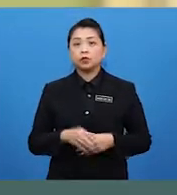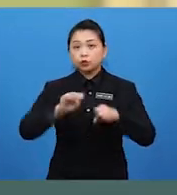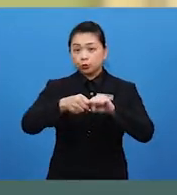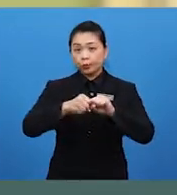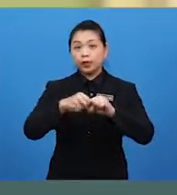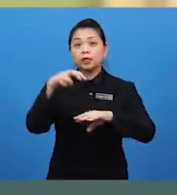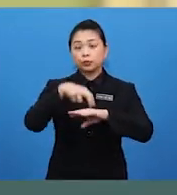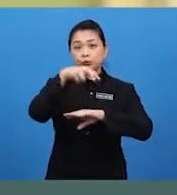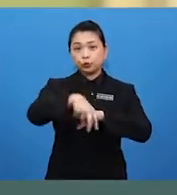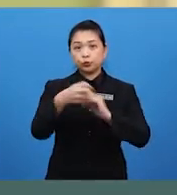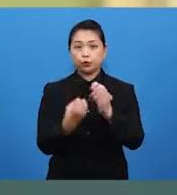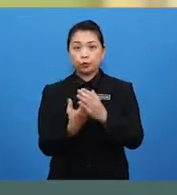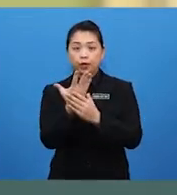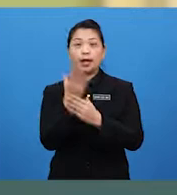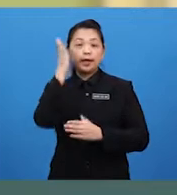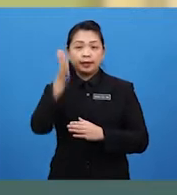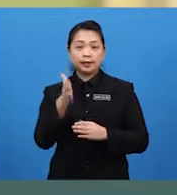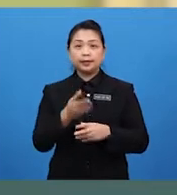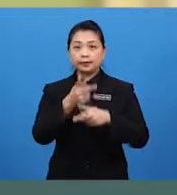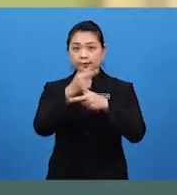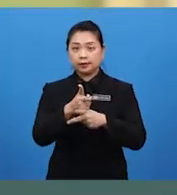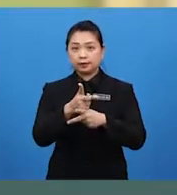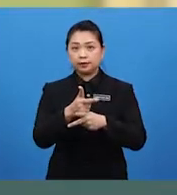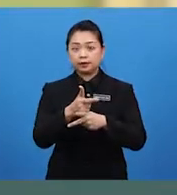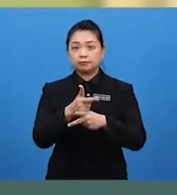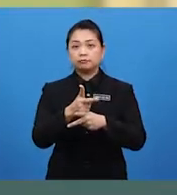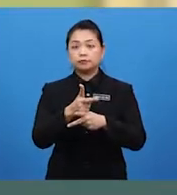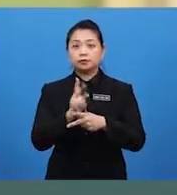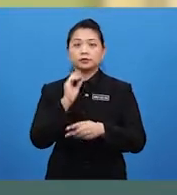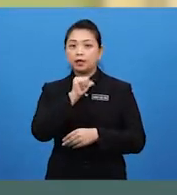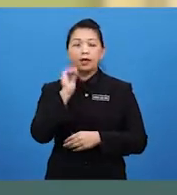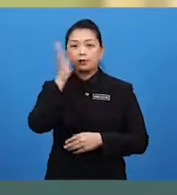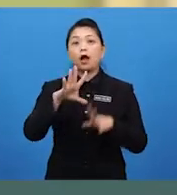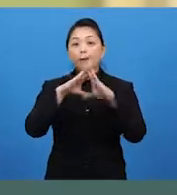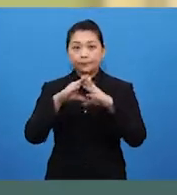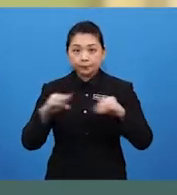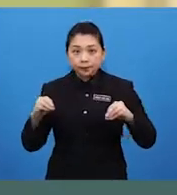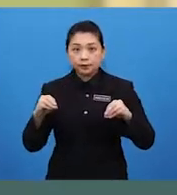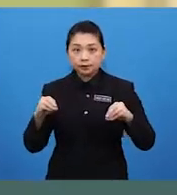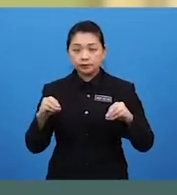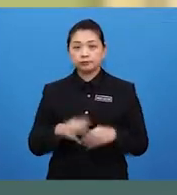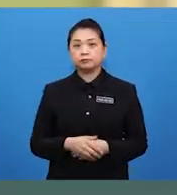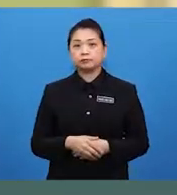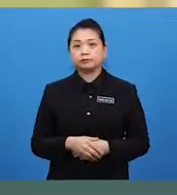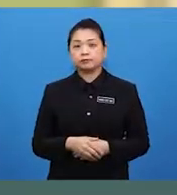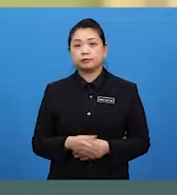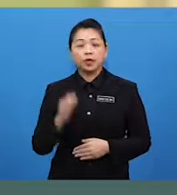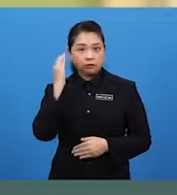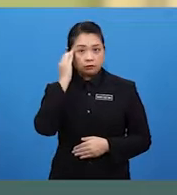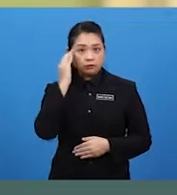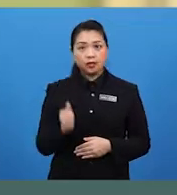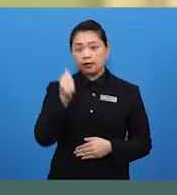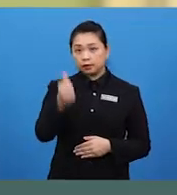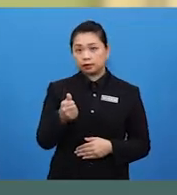keturunan tumbuhan akan kekat dan tidak menjadi pupus. Murid-murid sekalian, tahukah anda